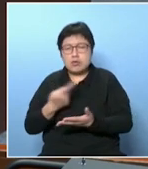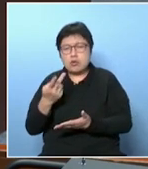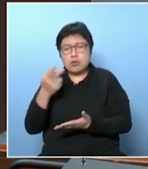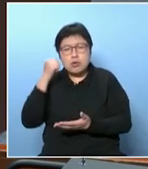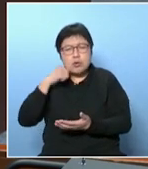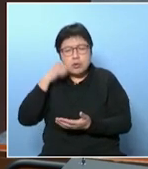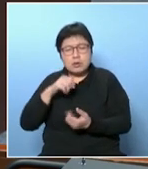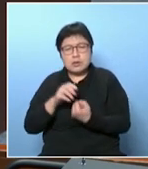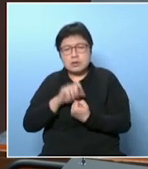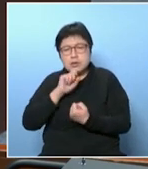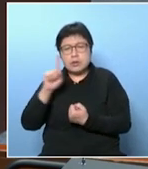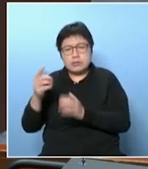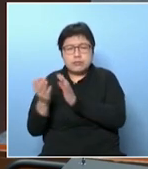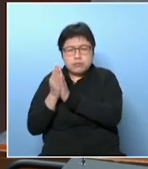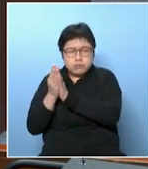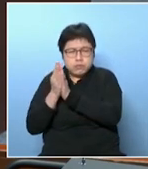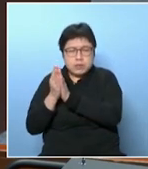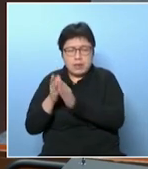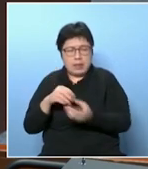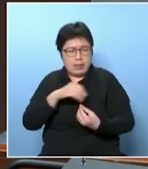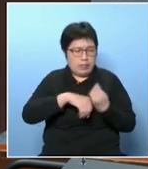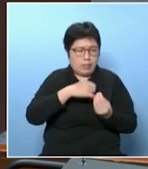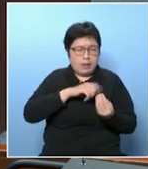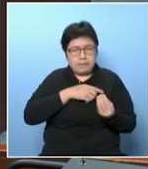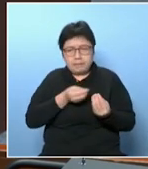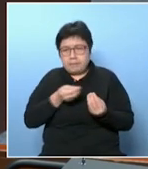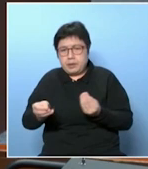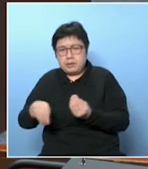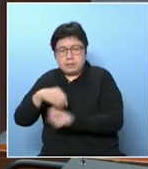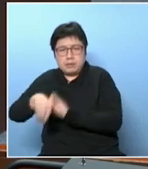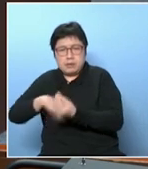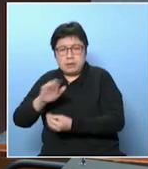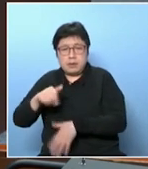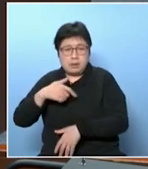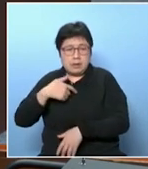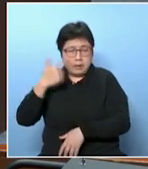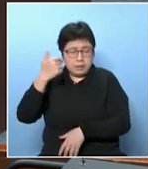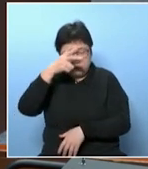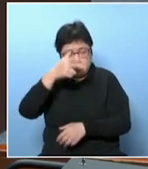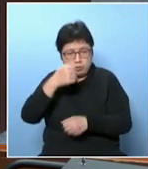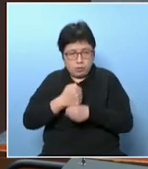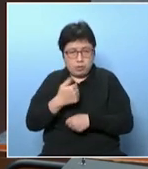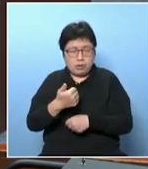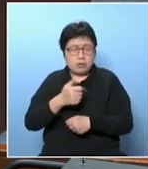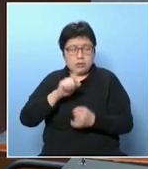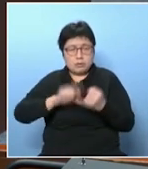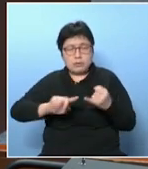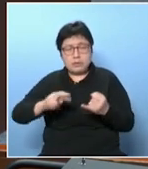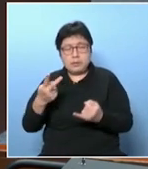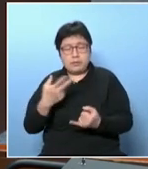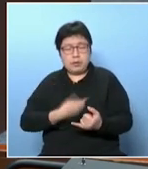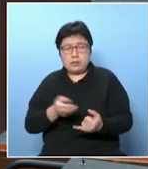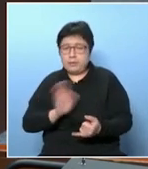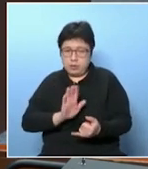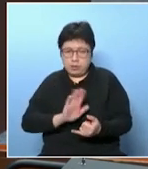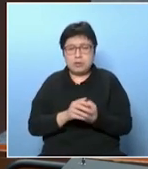的可能有一個大家互相照顧不夠用的時候使用不過希望得證裡不要最終變成一個不開心的結果因為剛才